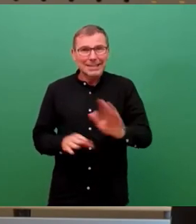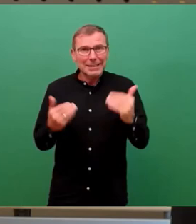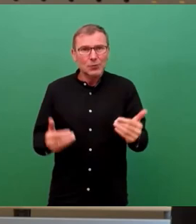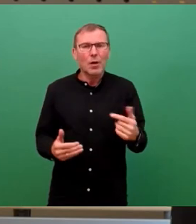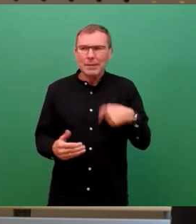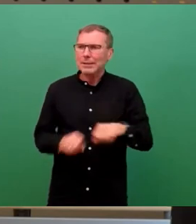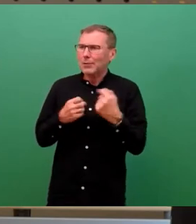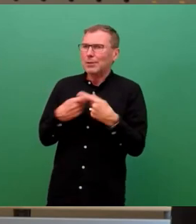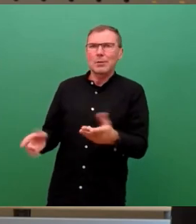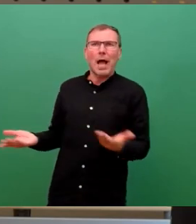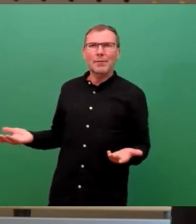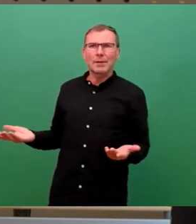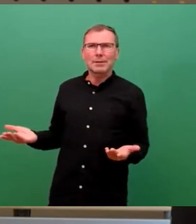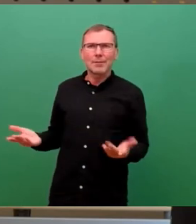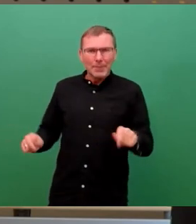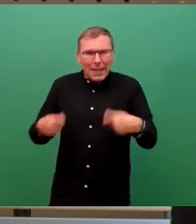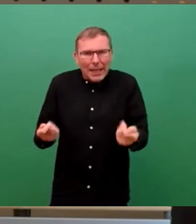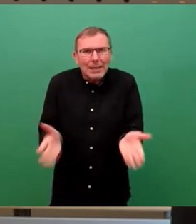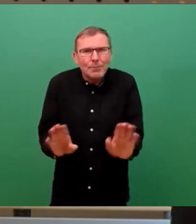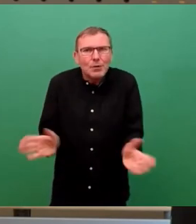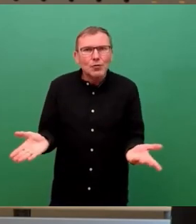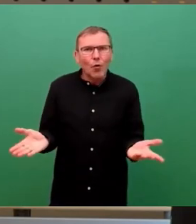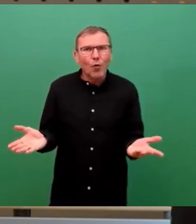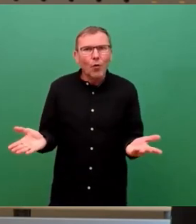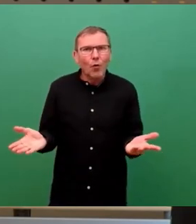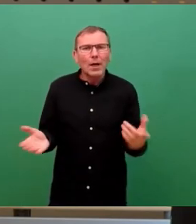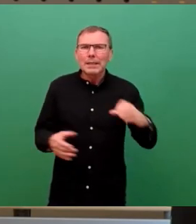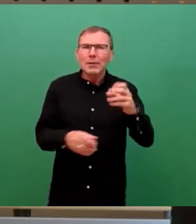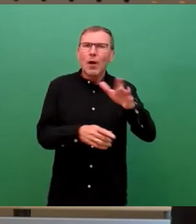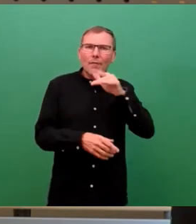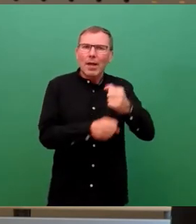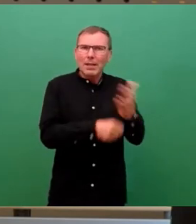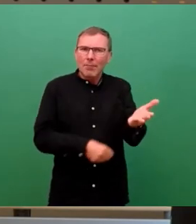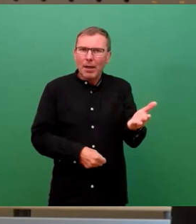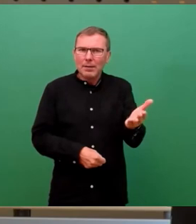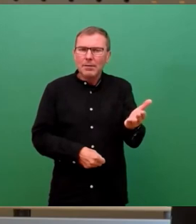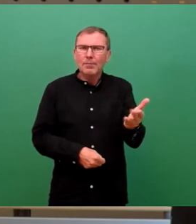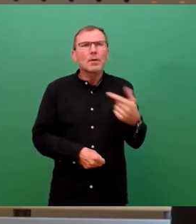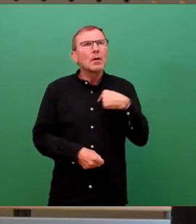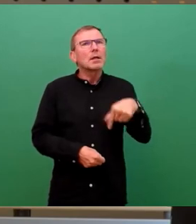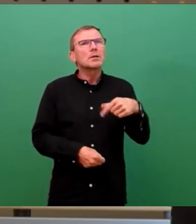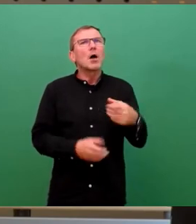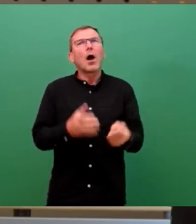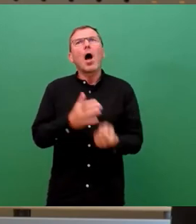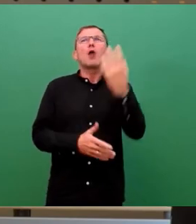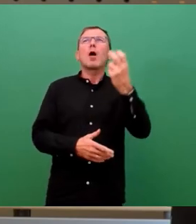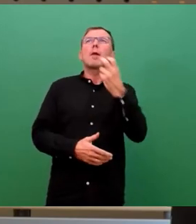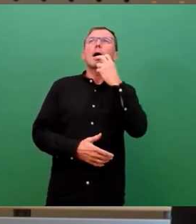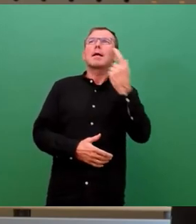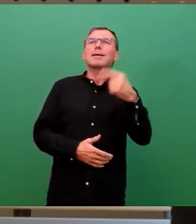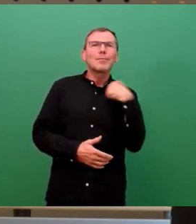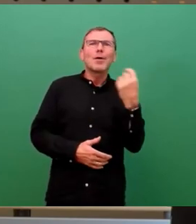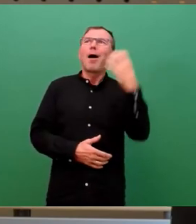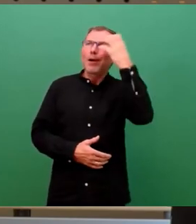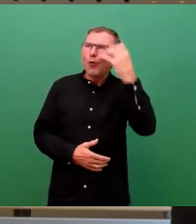Das ist das Ergebnis. Wir können weiter von den Segnungen erneuerbarer Energien hier träumen. Und